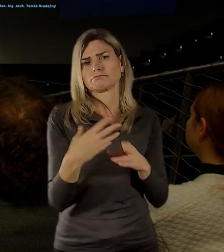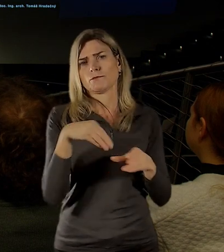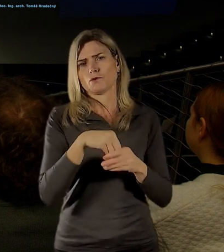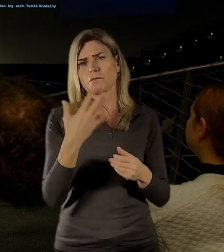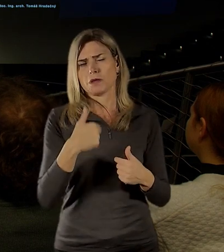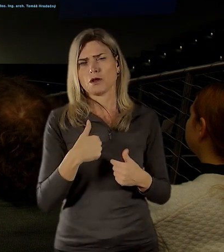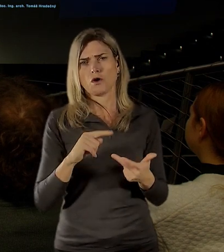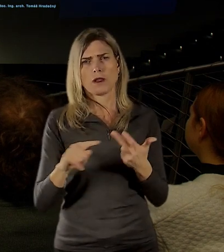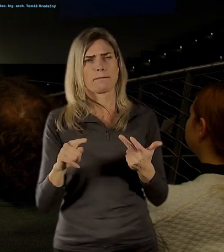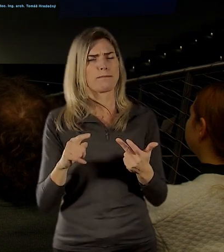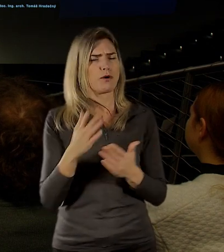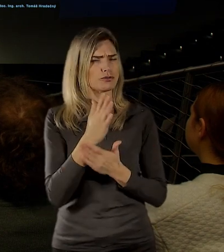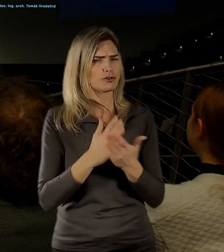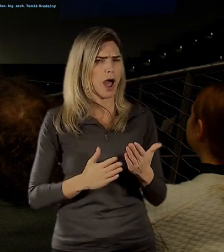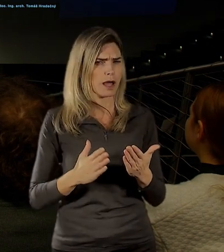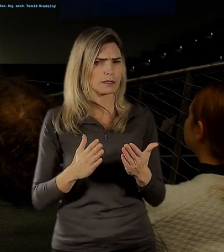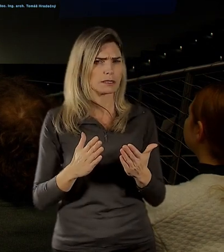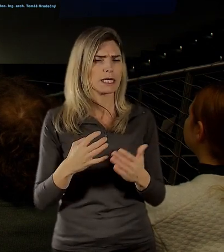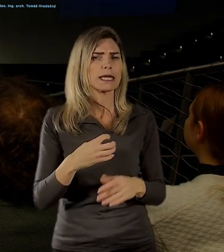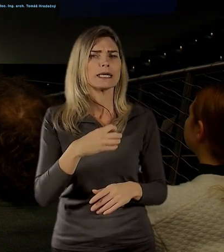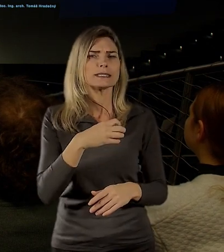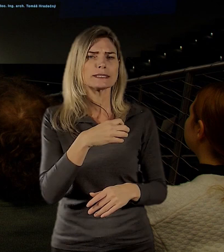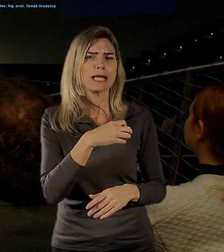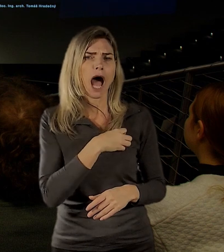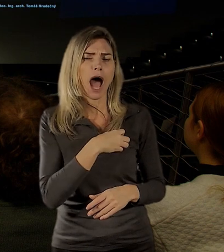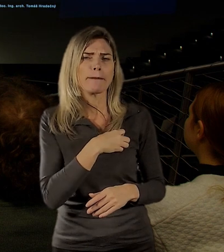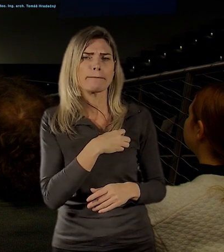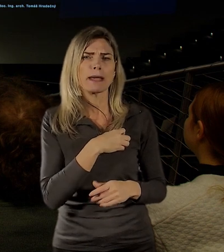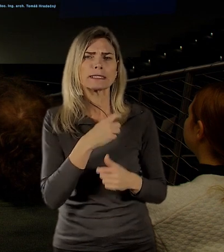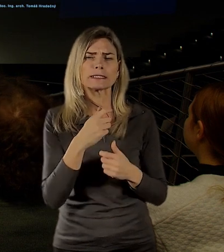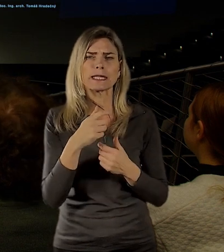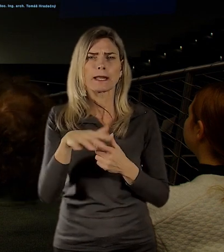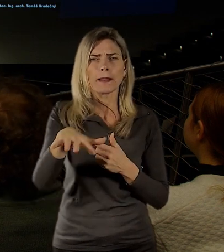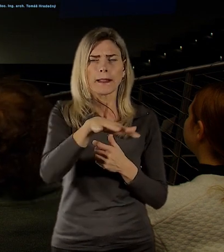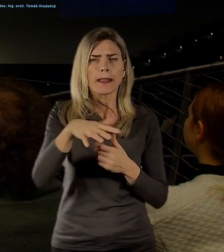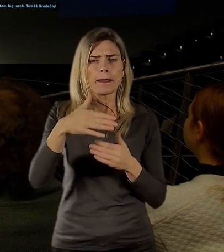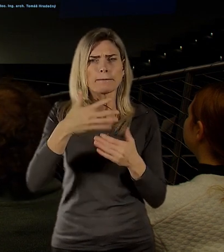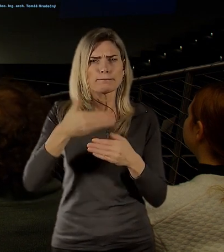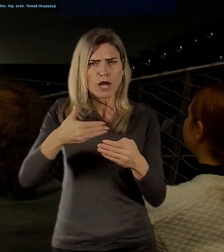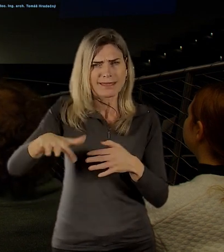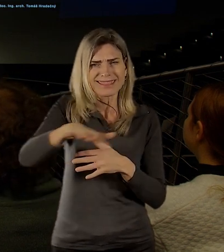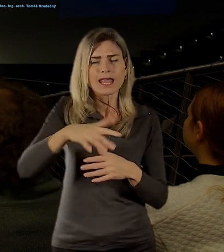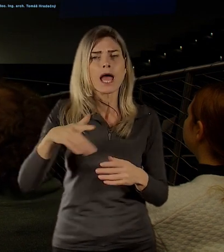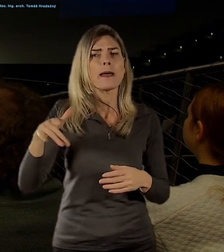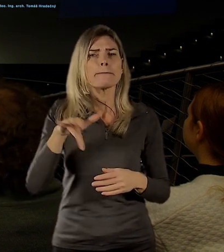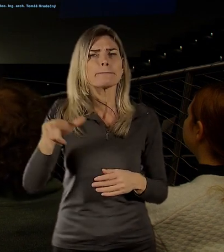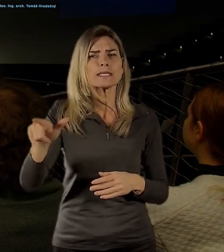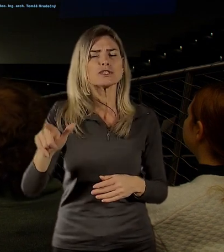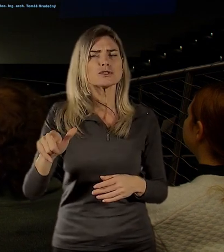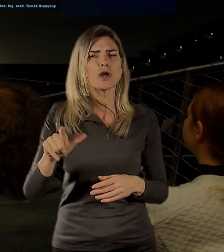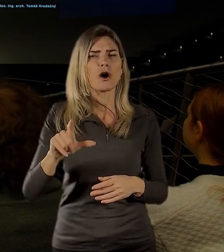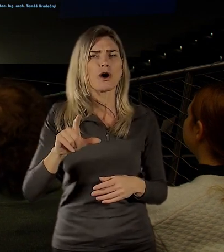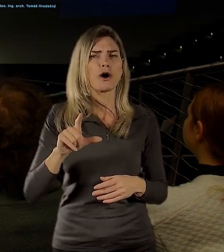části zámeckého návrší v Litomyšli. A díky těmhle referenčním